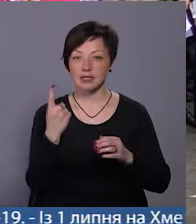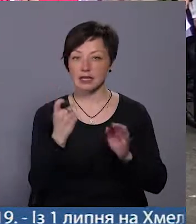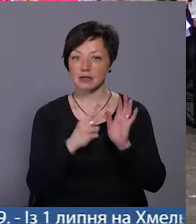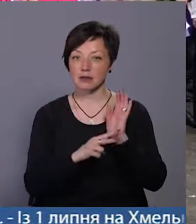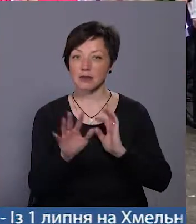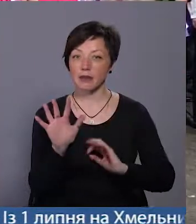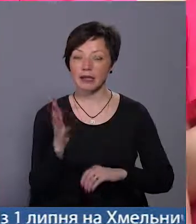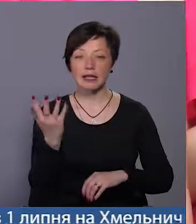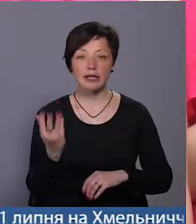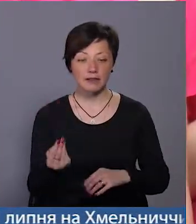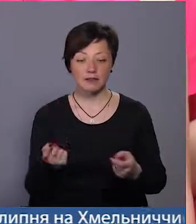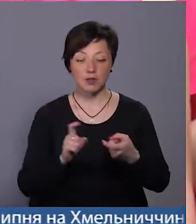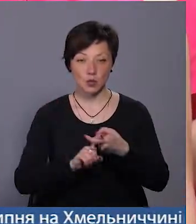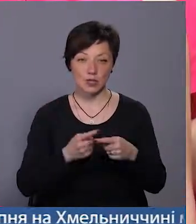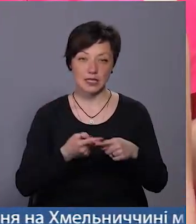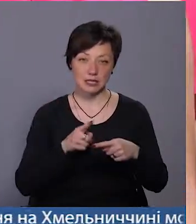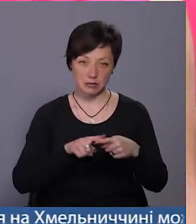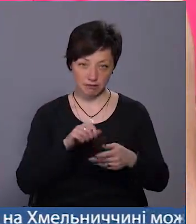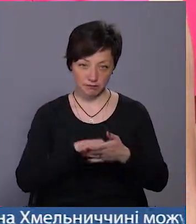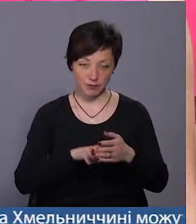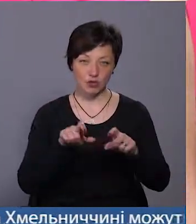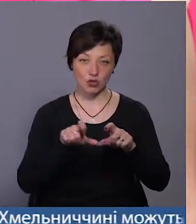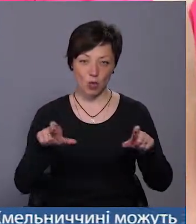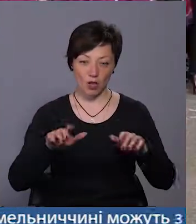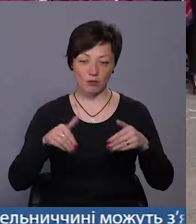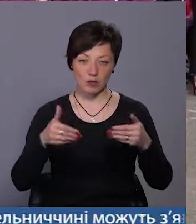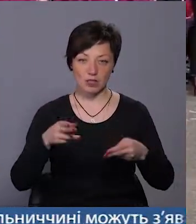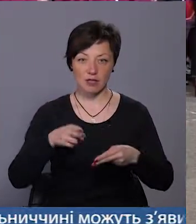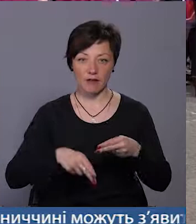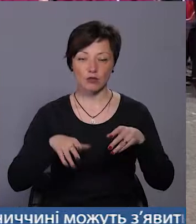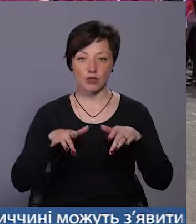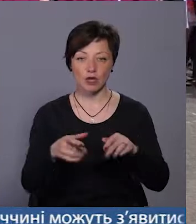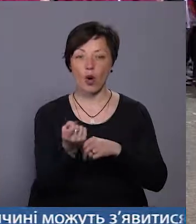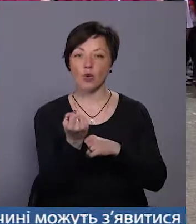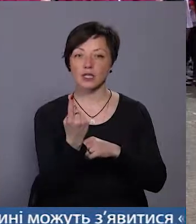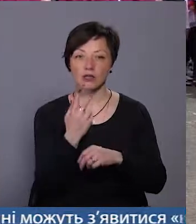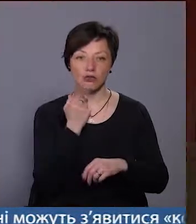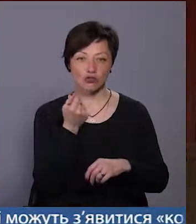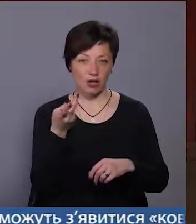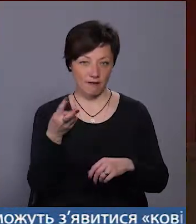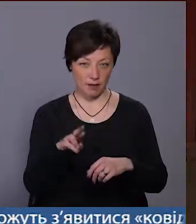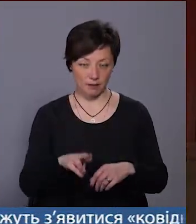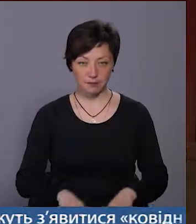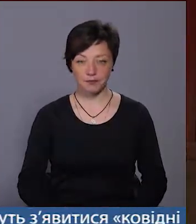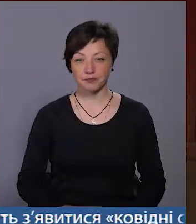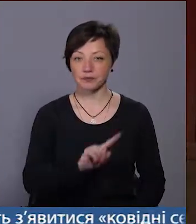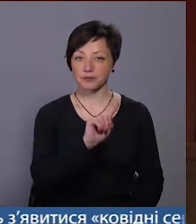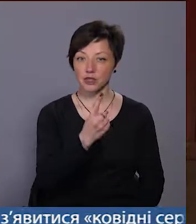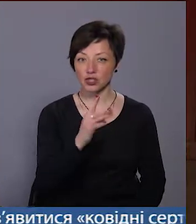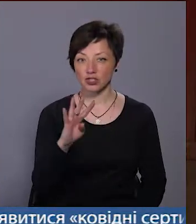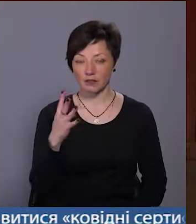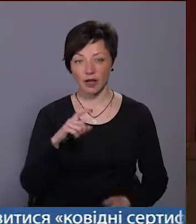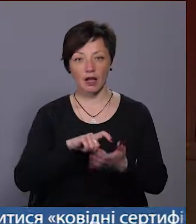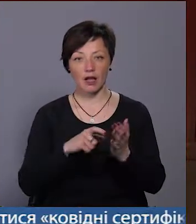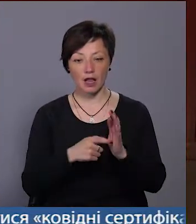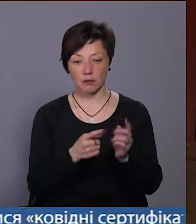днів. У зв'язку із цим рекомендують школам громади завершити процес 11 червня. Для перших четвертих класів